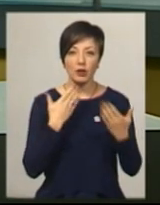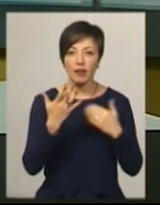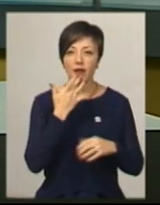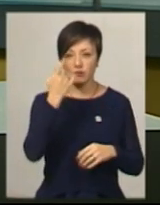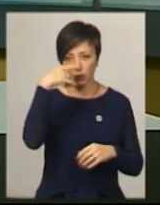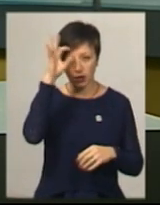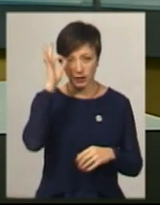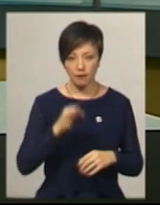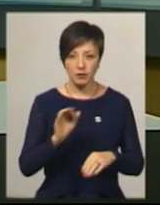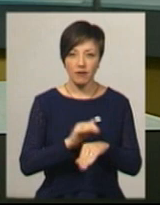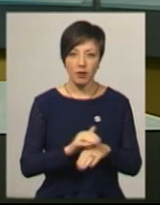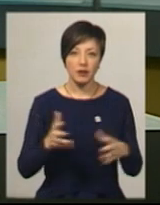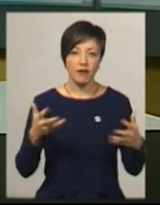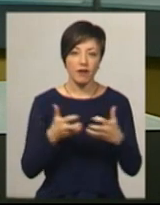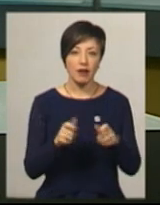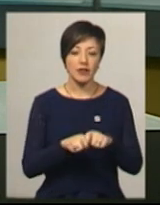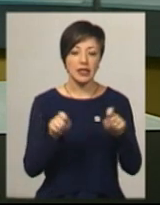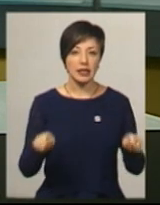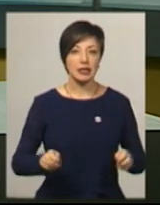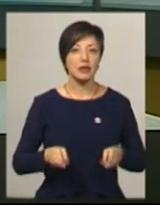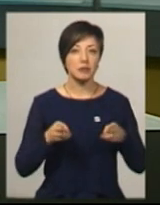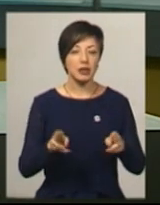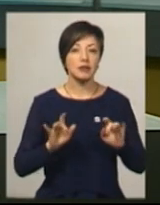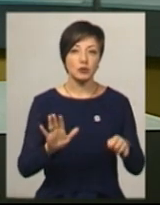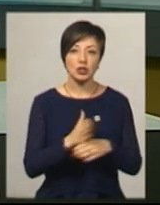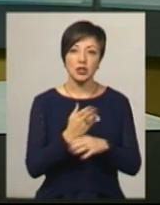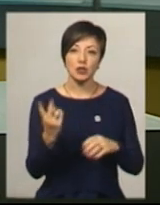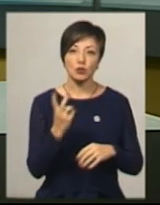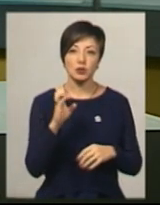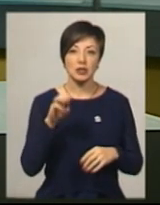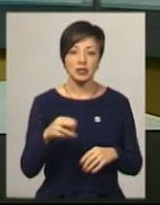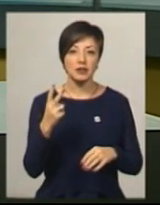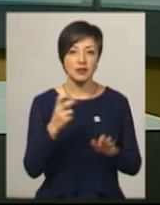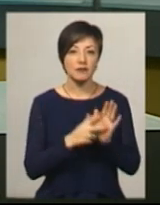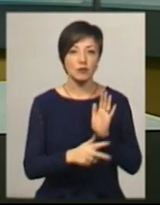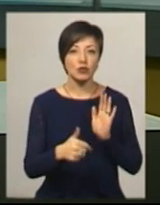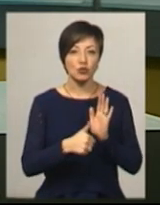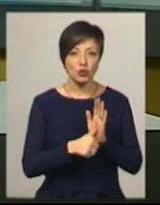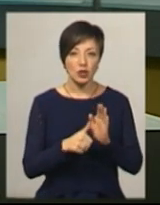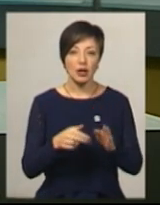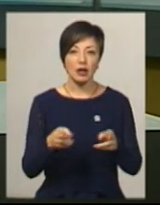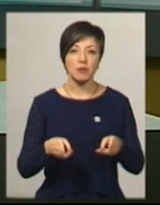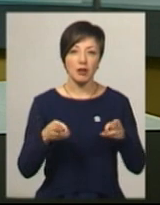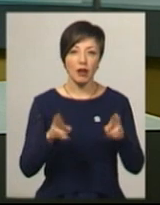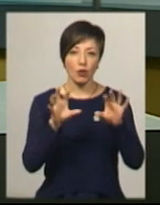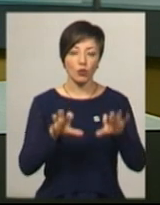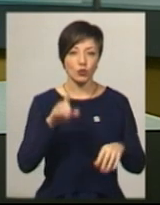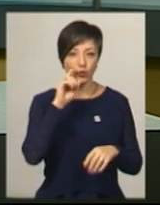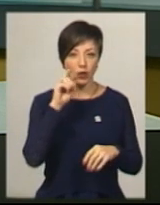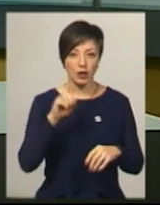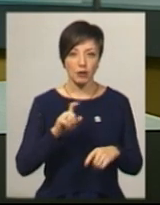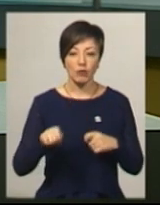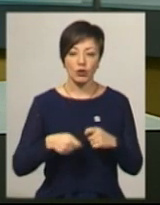в області, за фактом ДТП відкрите кримінальне провадження за частиною 2 статті 286 Кримінального кодексу України.